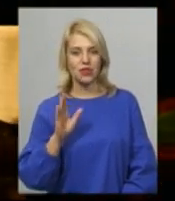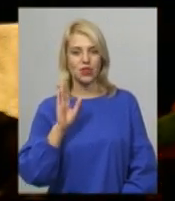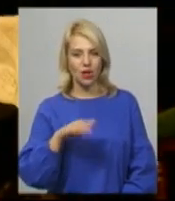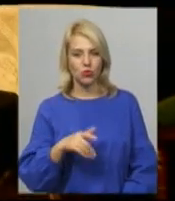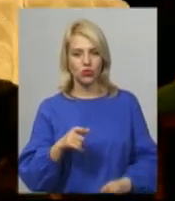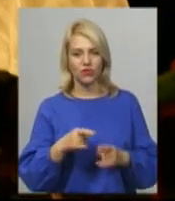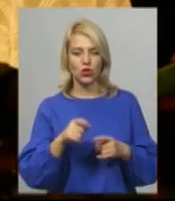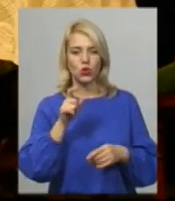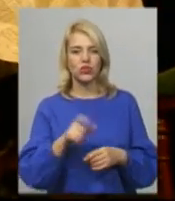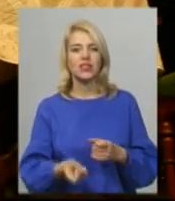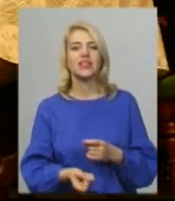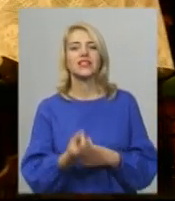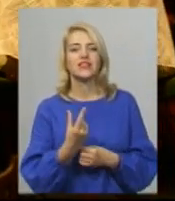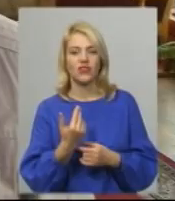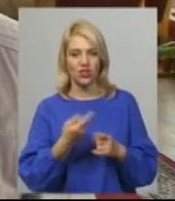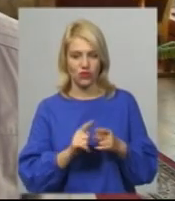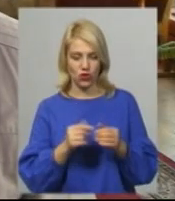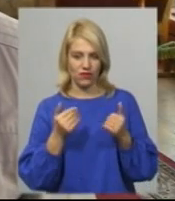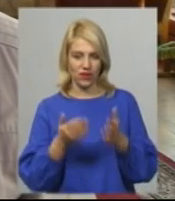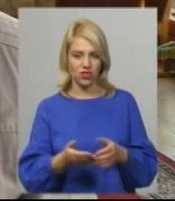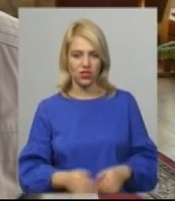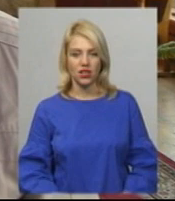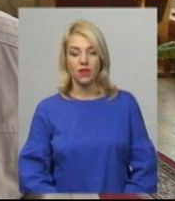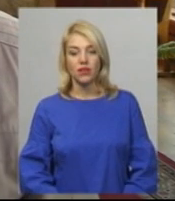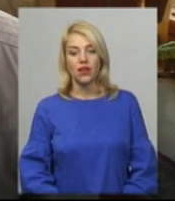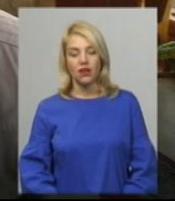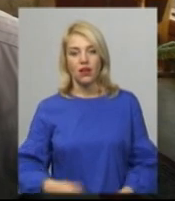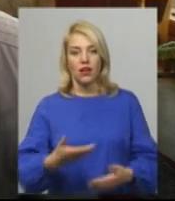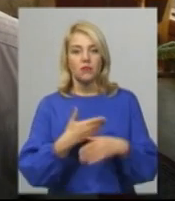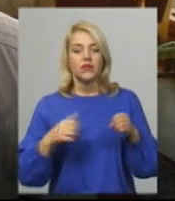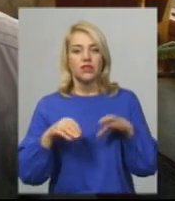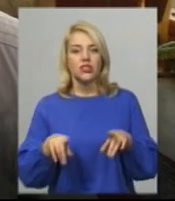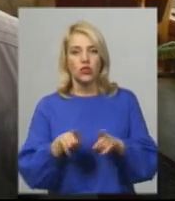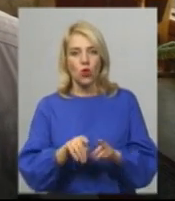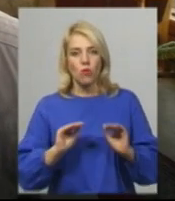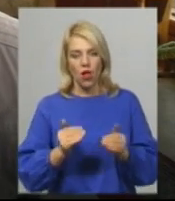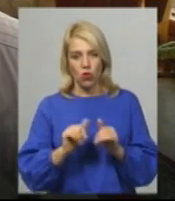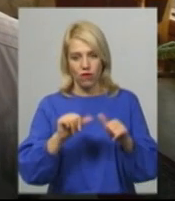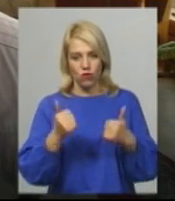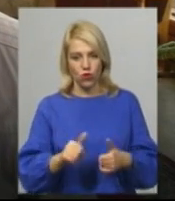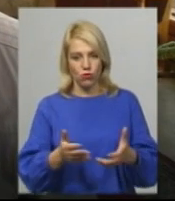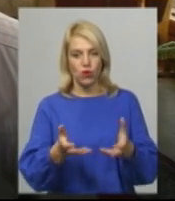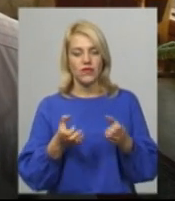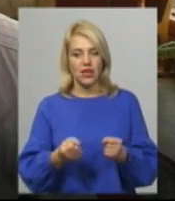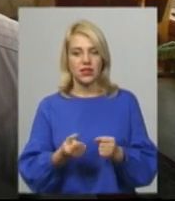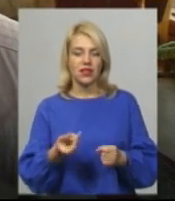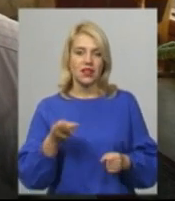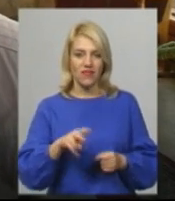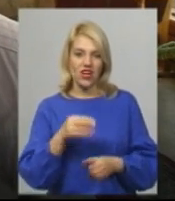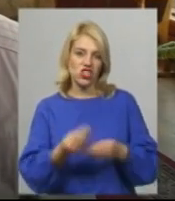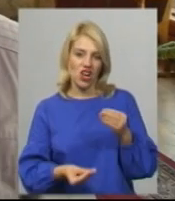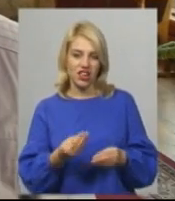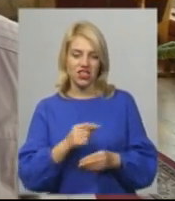сутливою людиною, звідки ж вони бачать? Ми вирішили таку малу форму, взяти два жарти